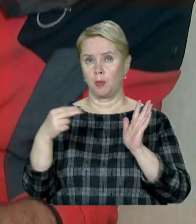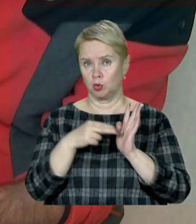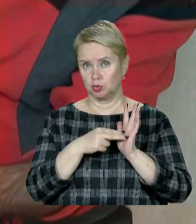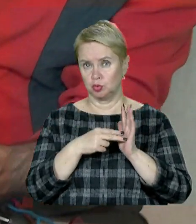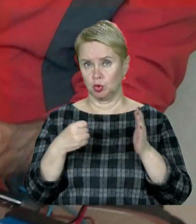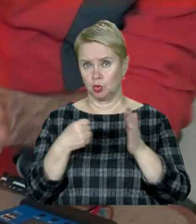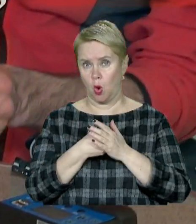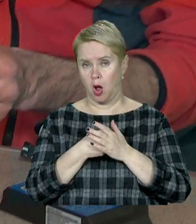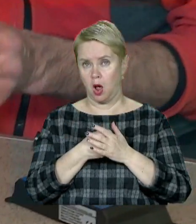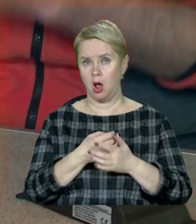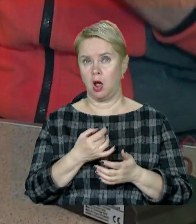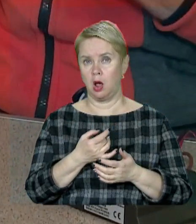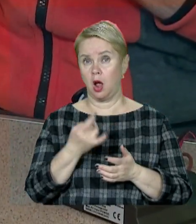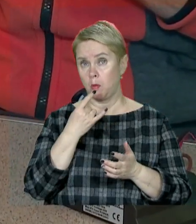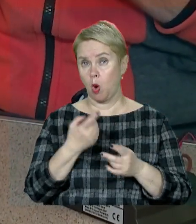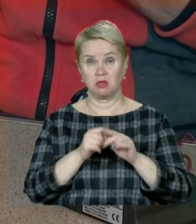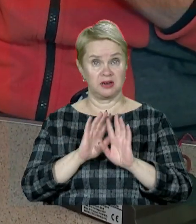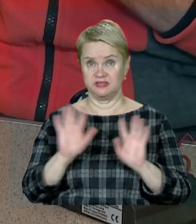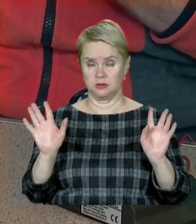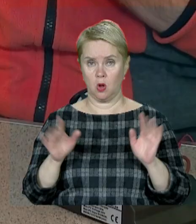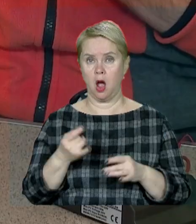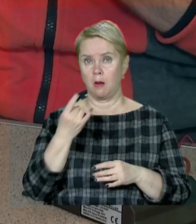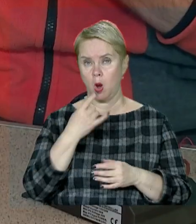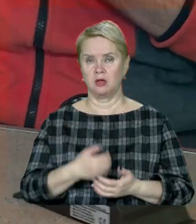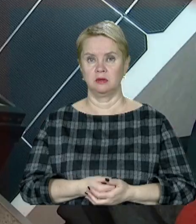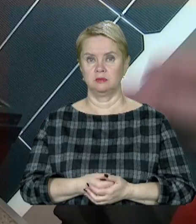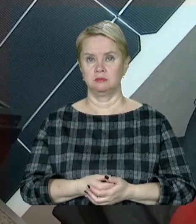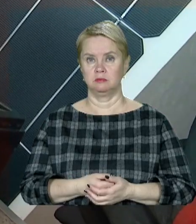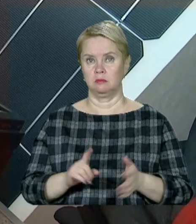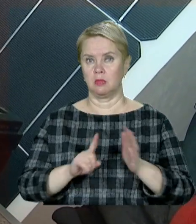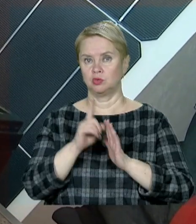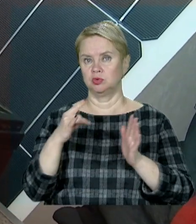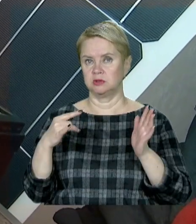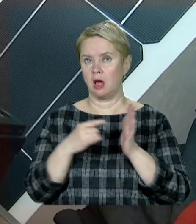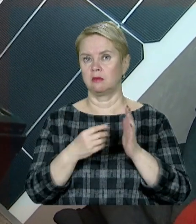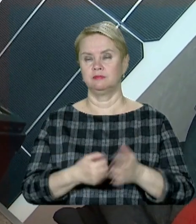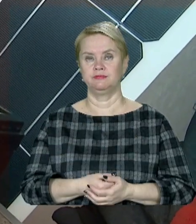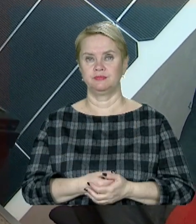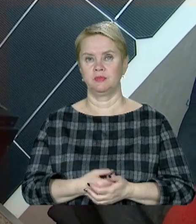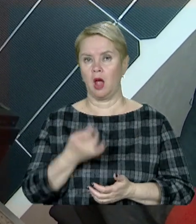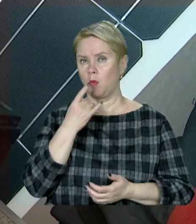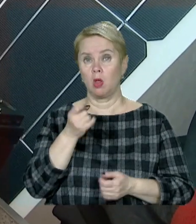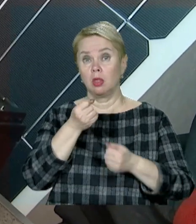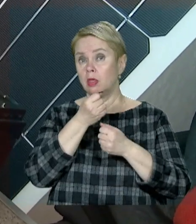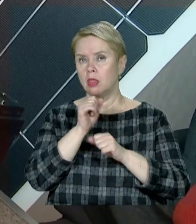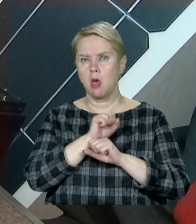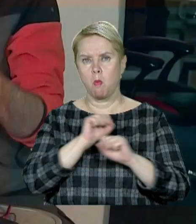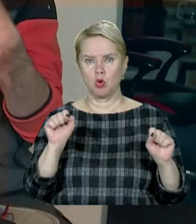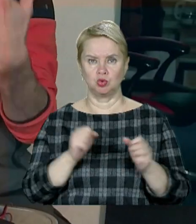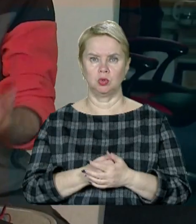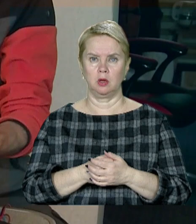до акумулятора і все, акумулятор пішов на заряд. Акумулятор не можна